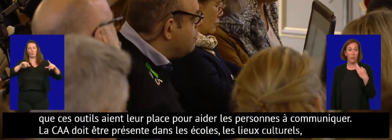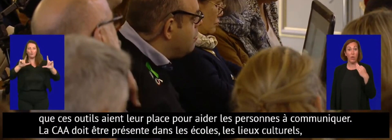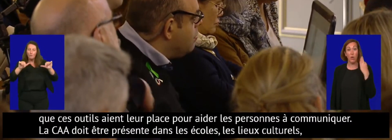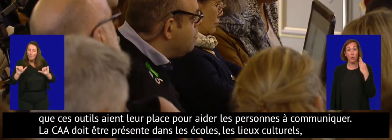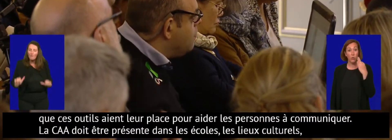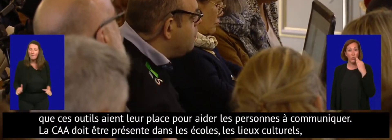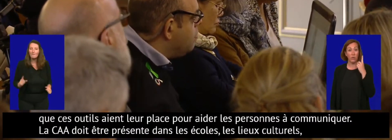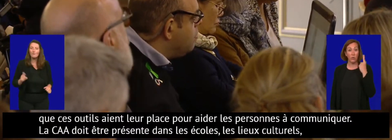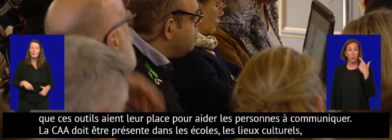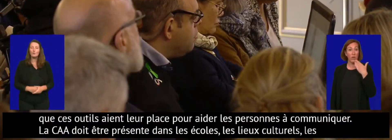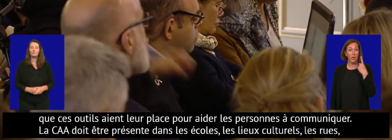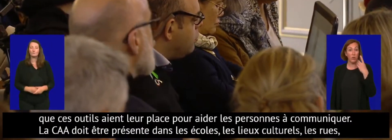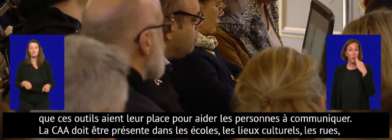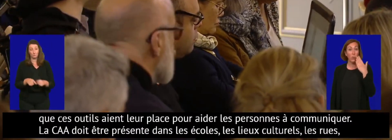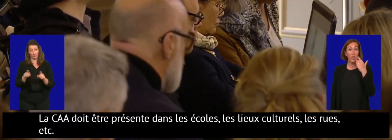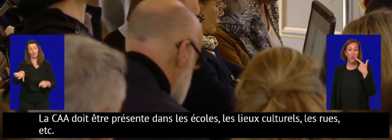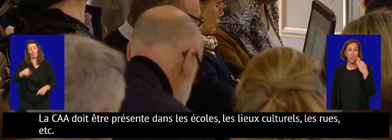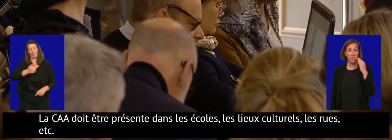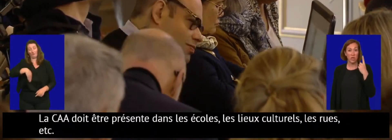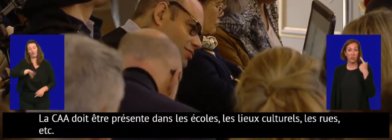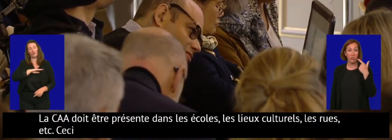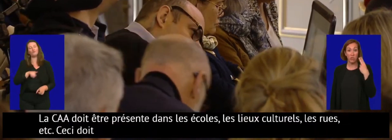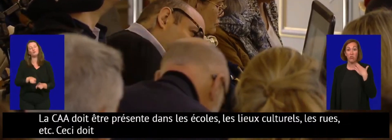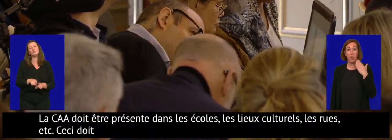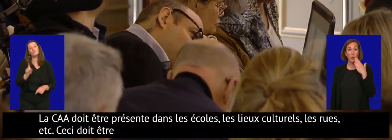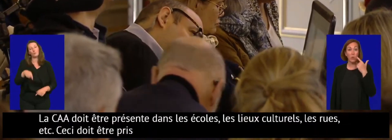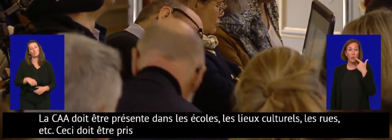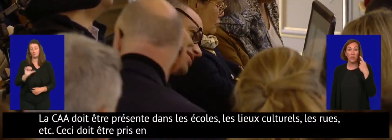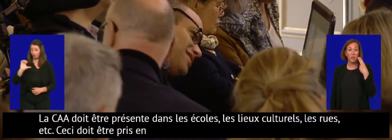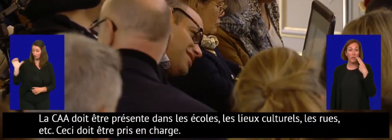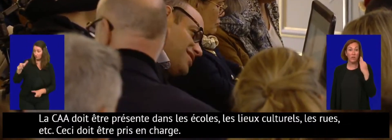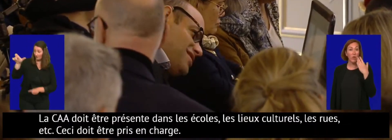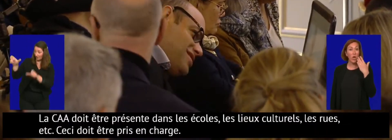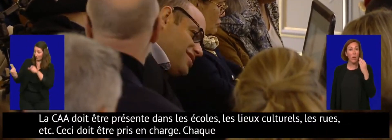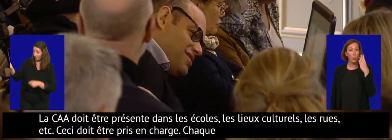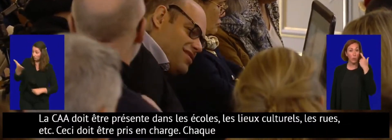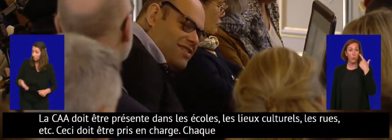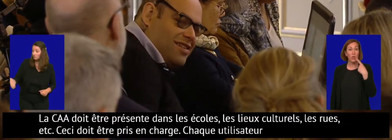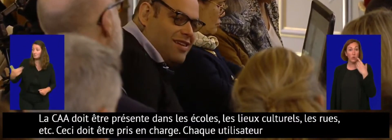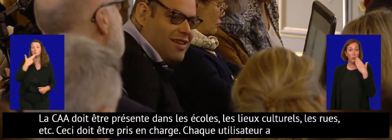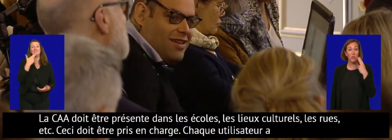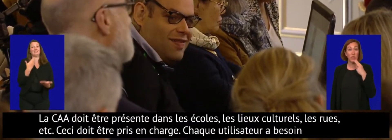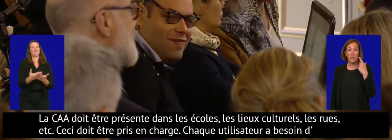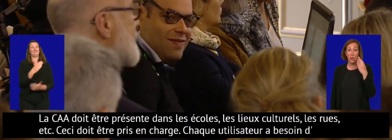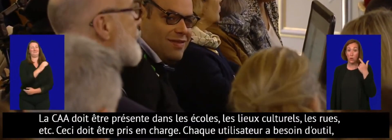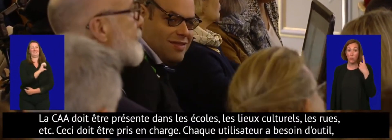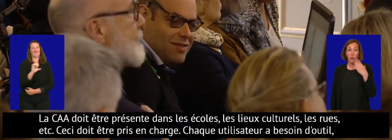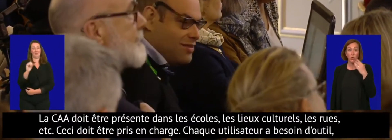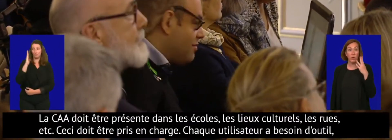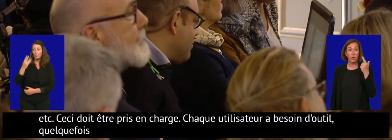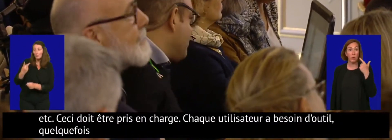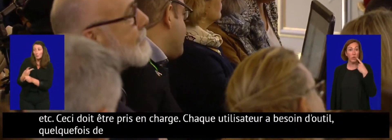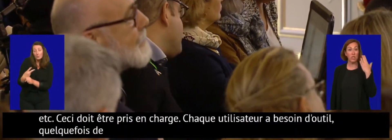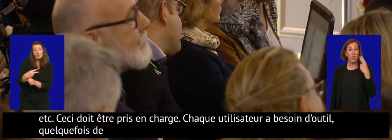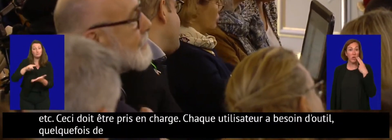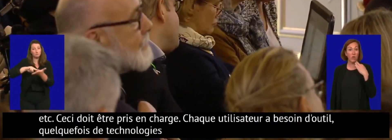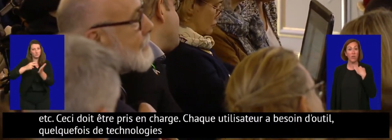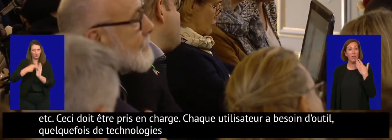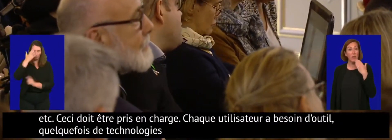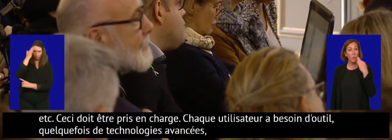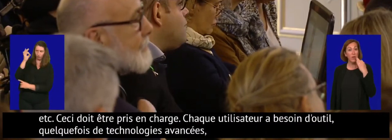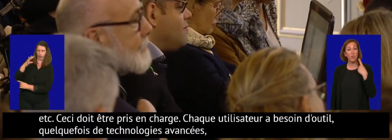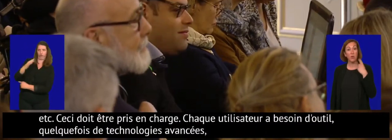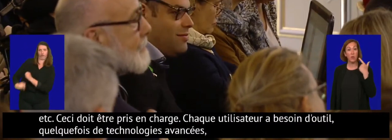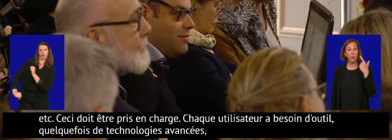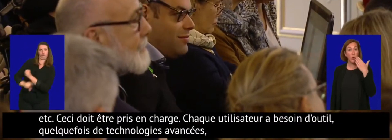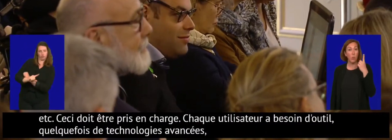Ceci doit être pris en charge. Chaque utilisateur a besoin d'outils, quelquefois de technologies avancées, mais son déploiement doit